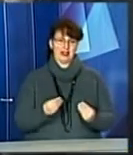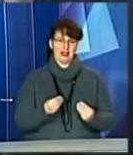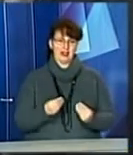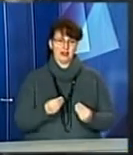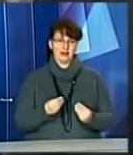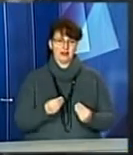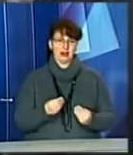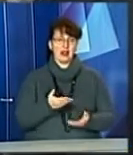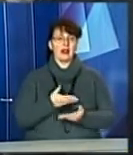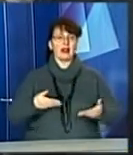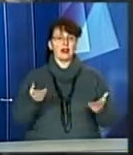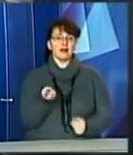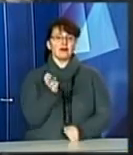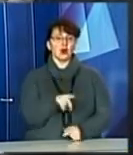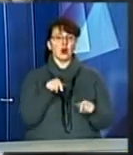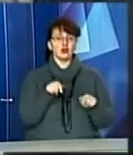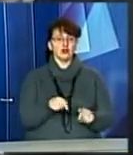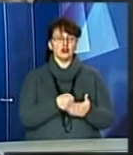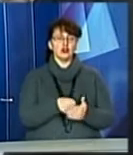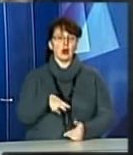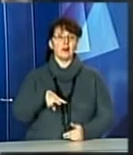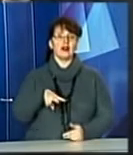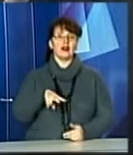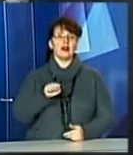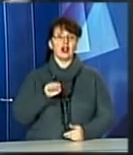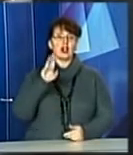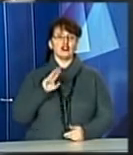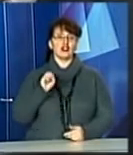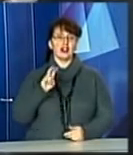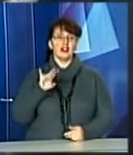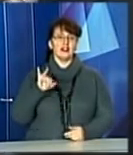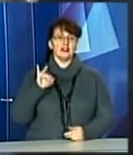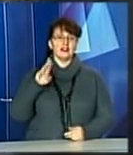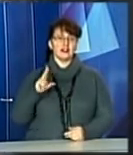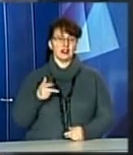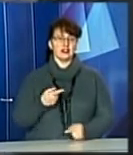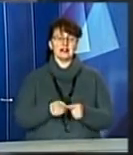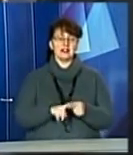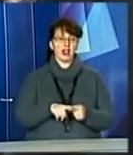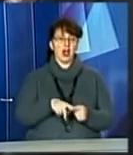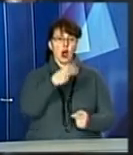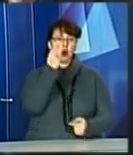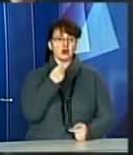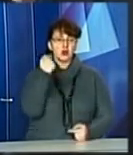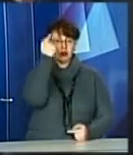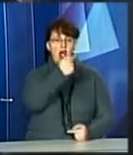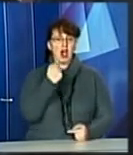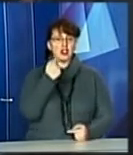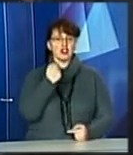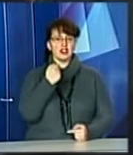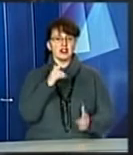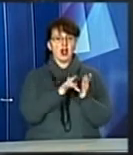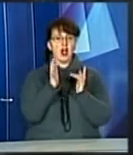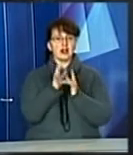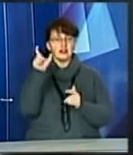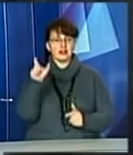Ми приходимо сюди до плащаниці. Плащаниця – це зображення Христа, який є померлий,